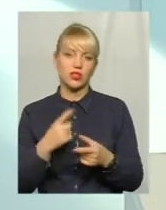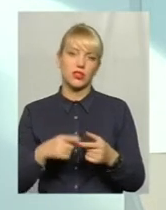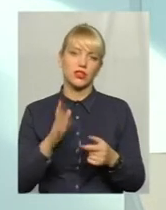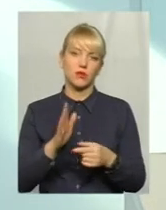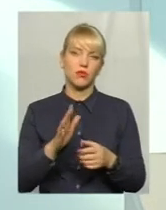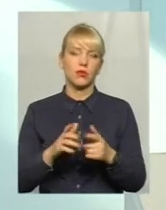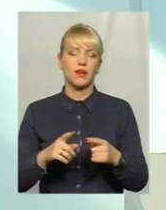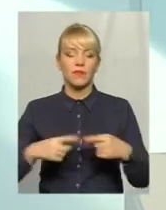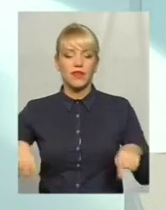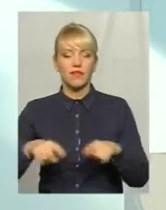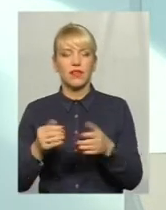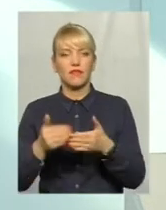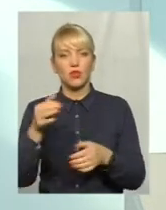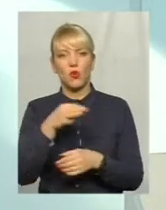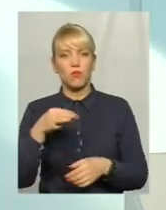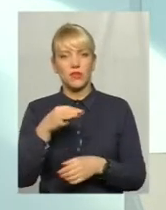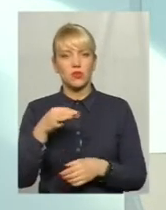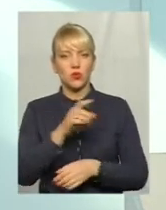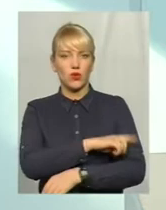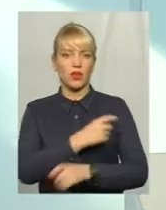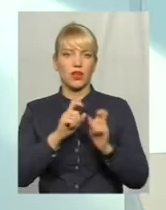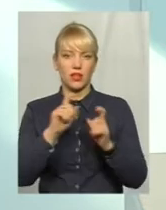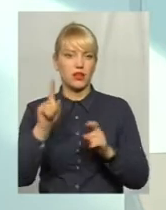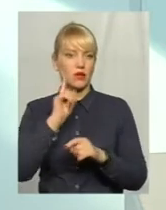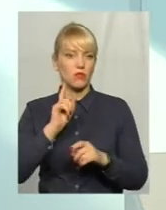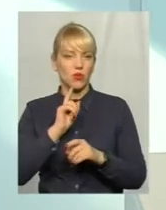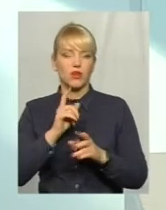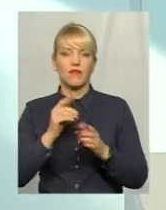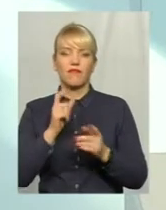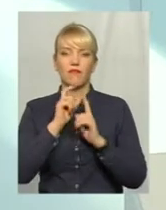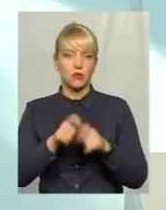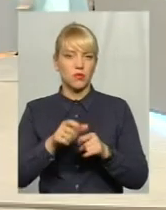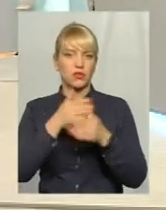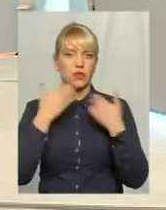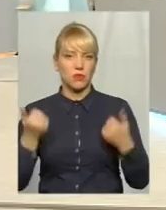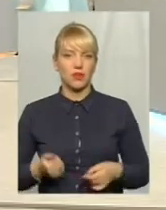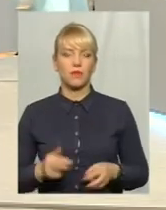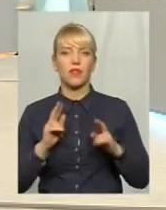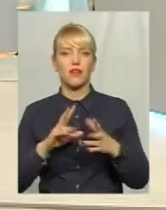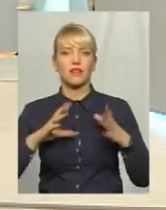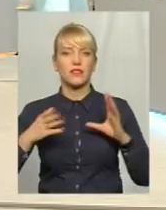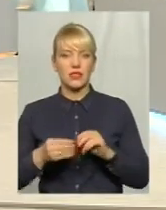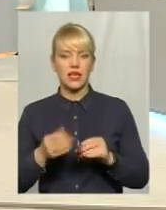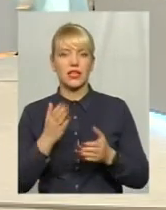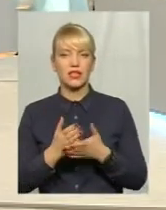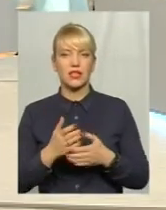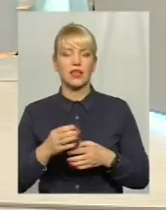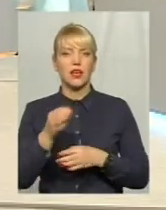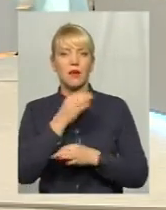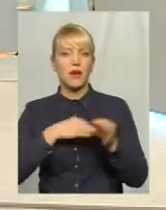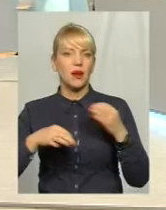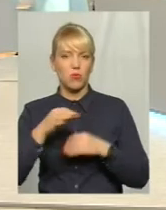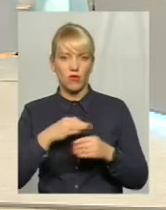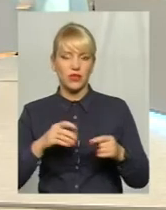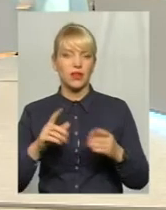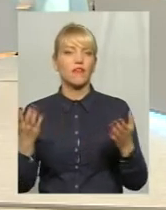філія від обласної лікарні, поки що відповіді немає. А як, взагалі, йдуть з цього приводу перемовини? В